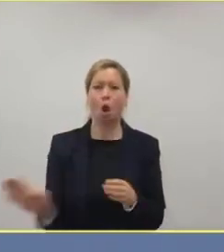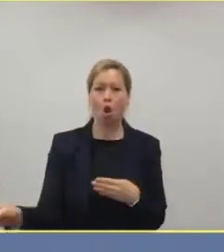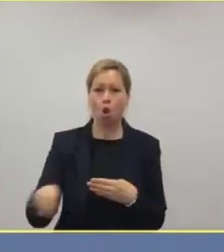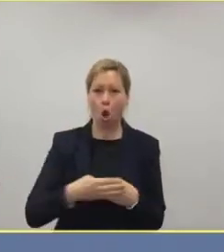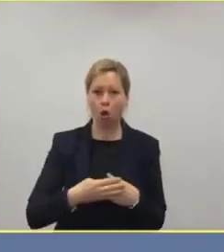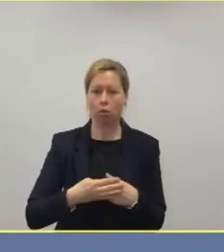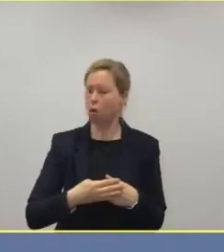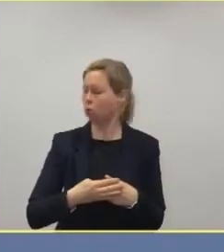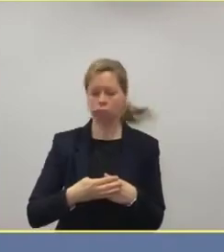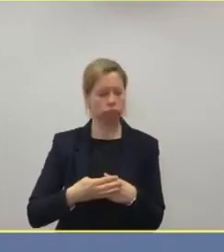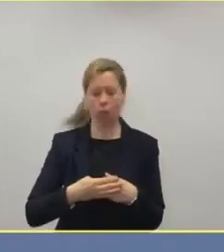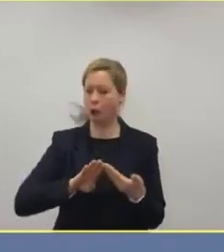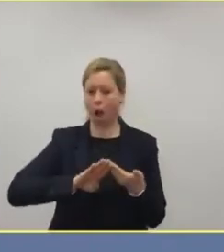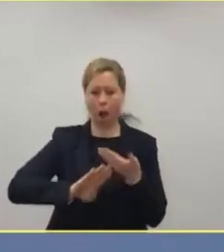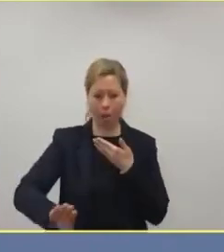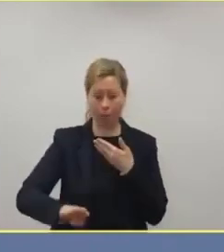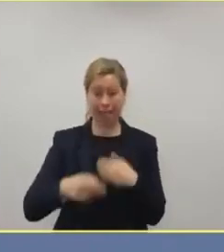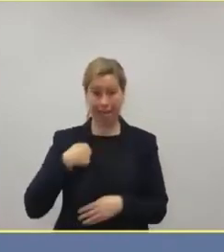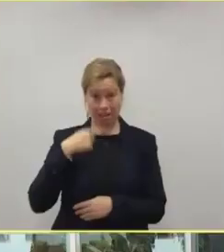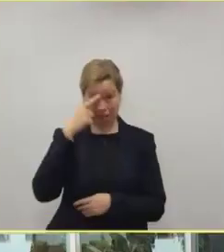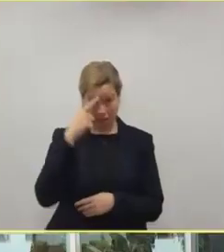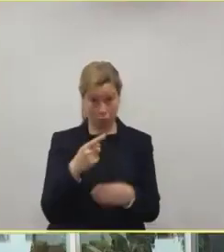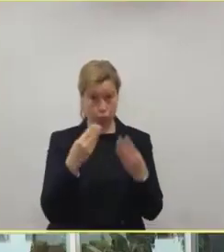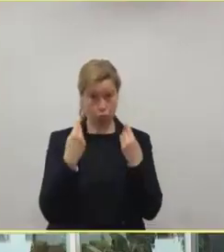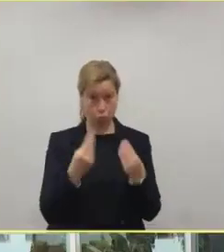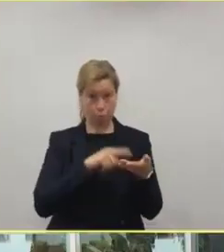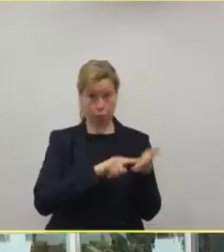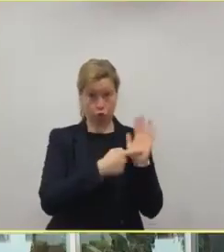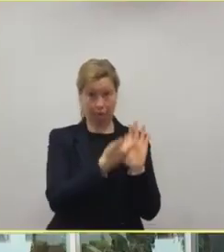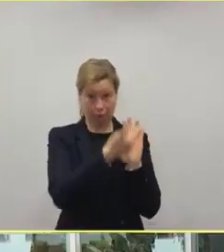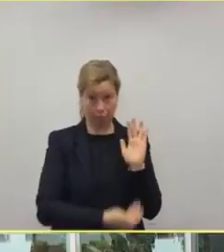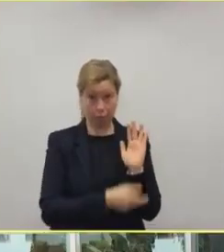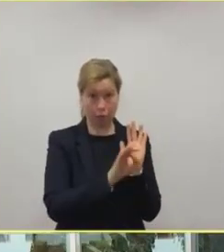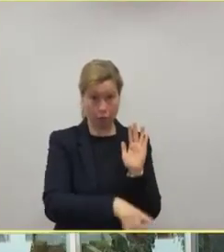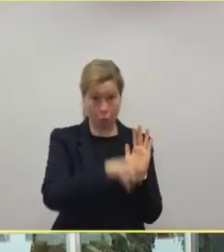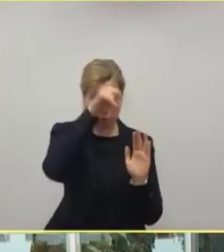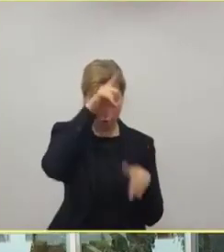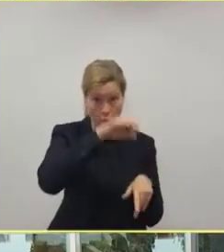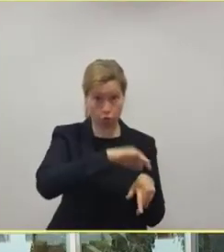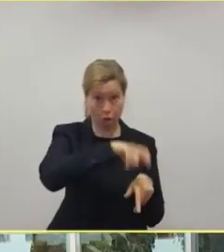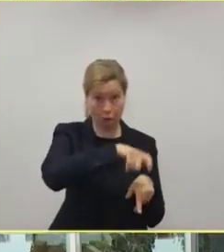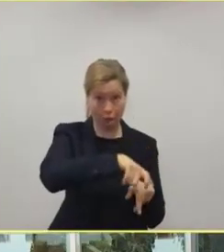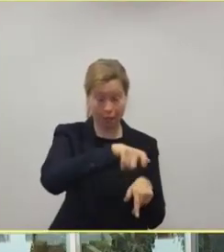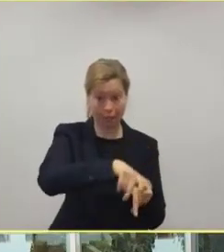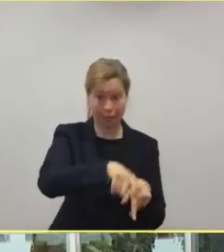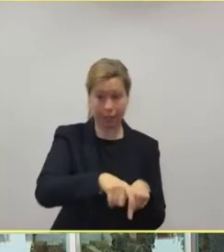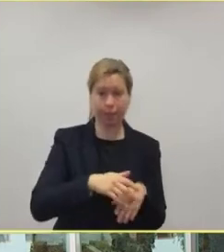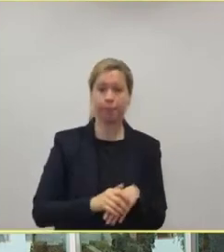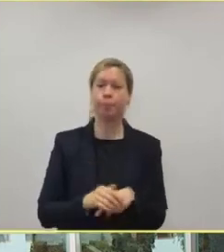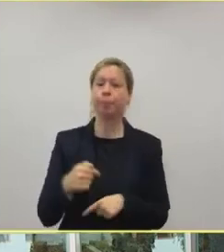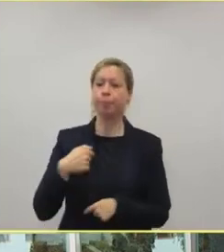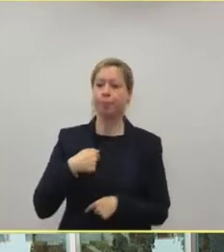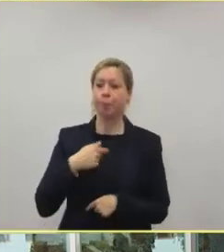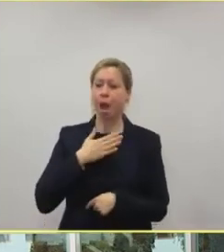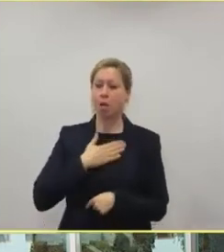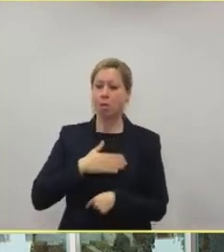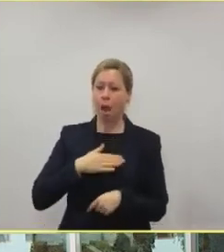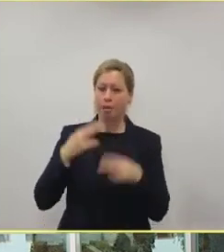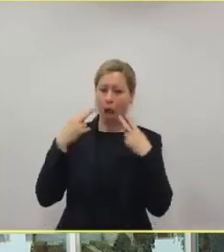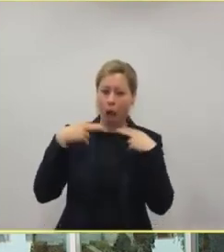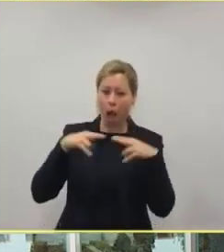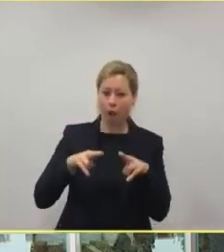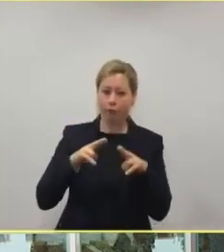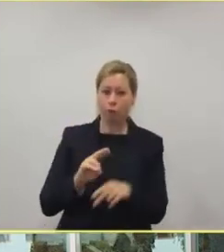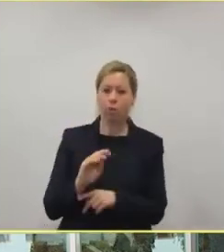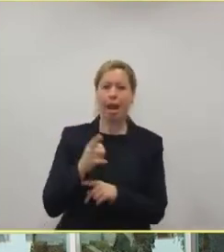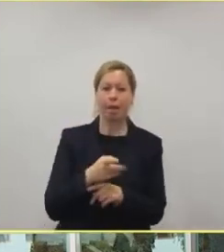geeigneten Repräsentanten der deutschen Ärzte? Also ich kann gerne zum ersten Teil der Frage was sagen. Ich habe